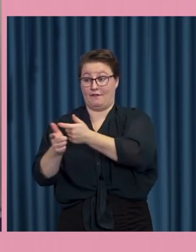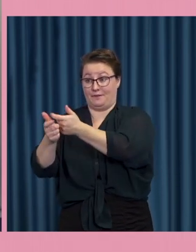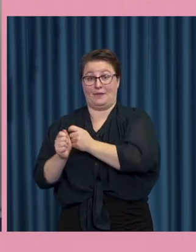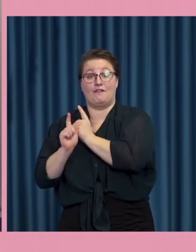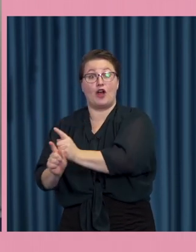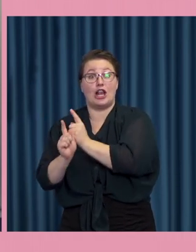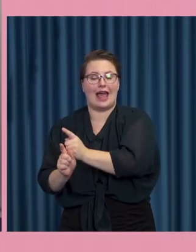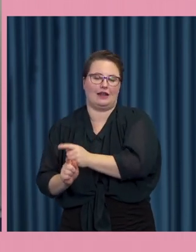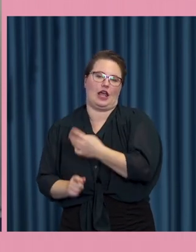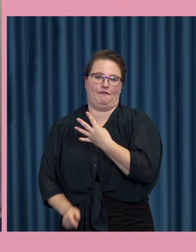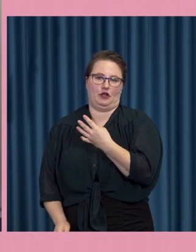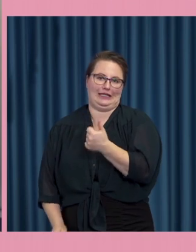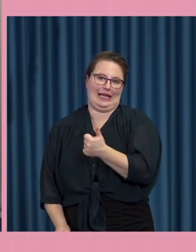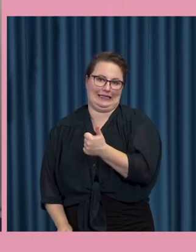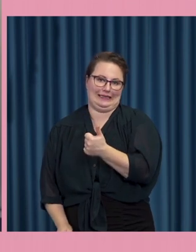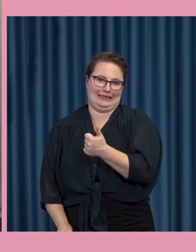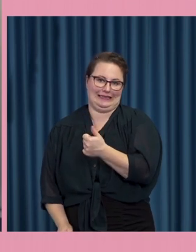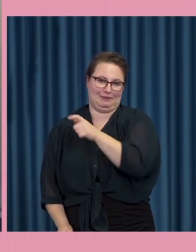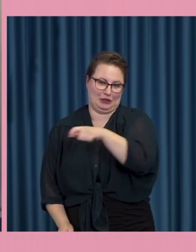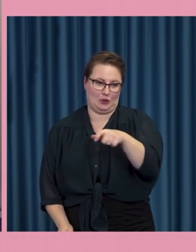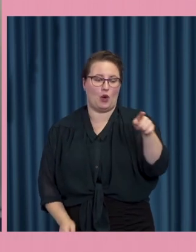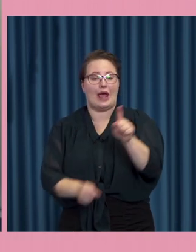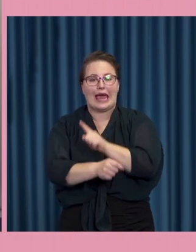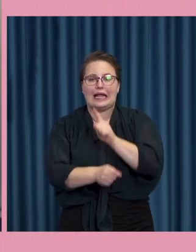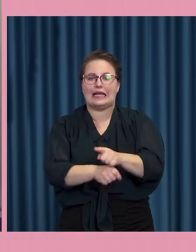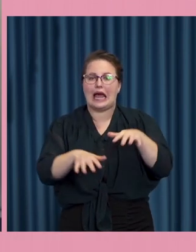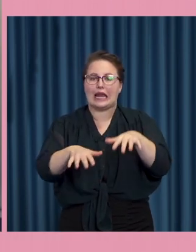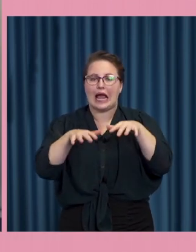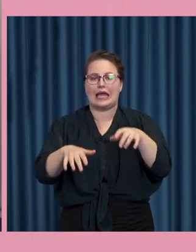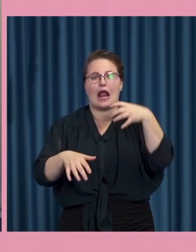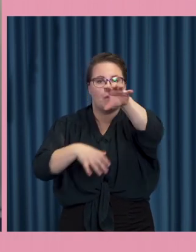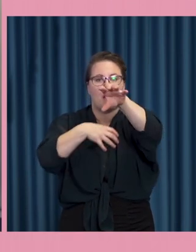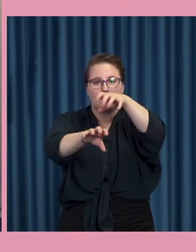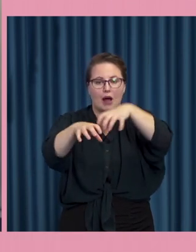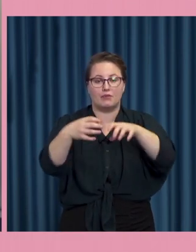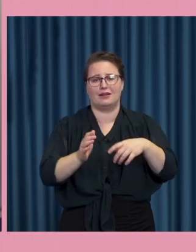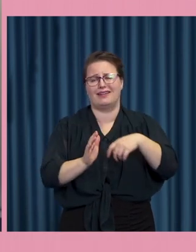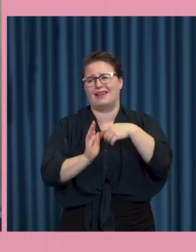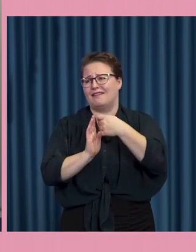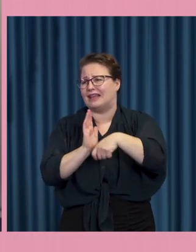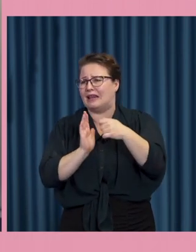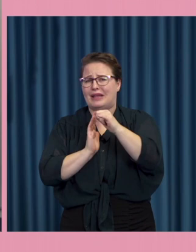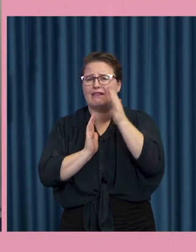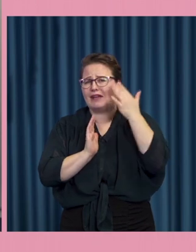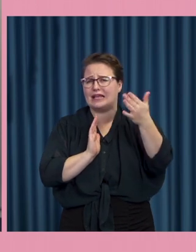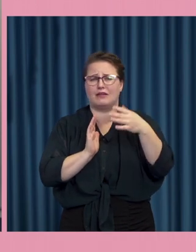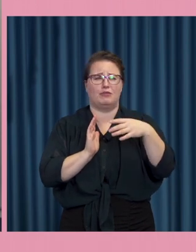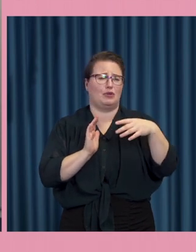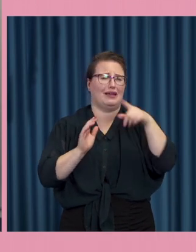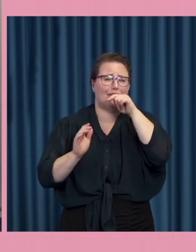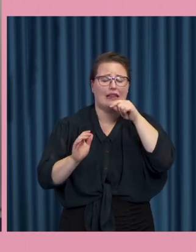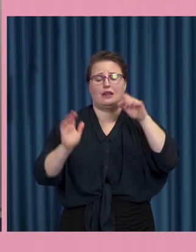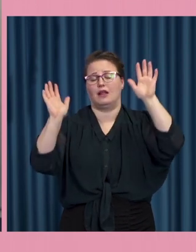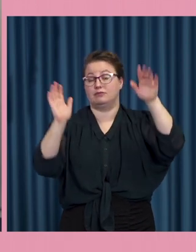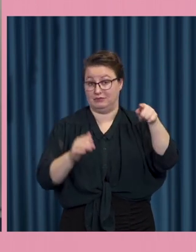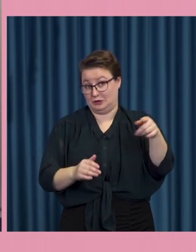agerar hela tiden på sociala medier. Han lägger ut små filmer varje dag på Facebook och annat så det säger ju något. Men